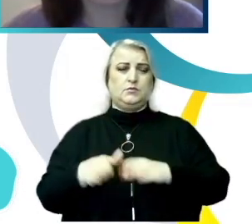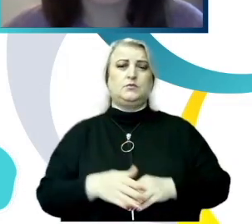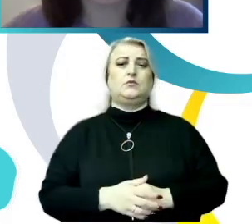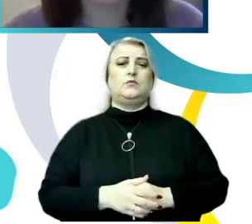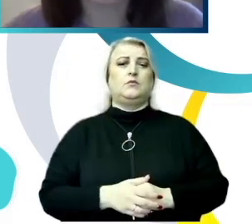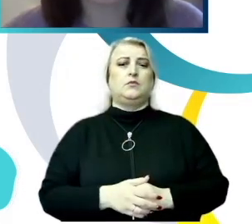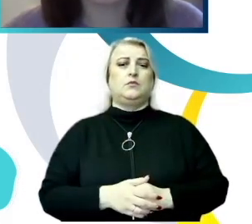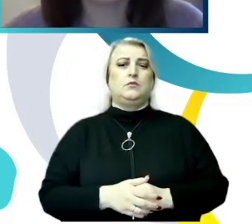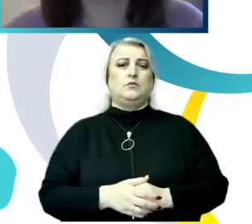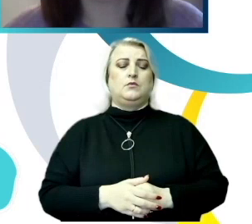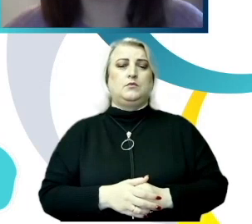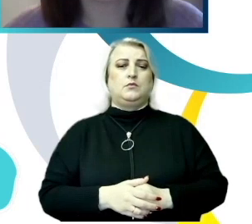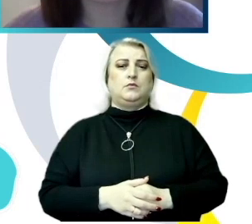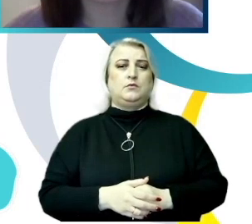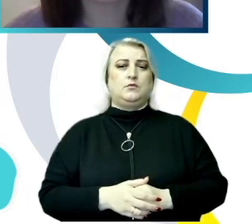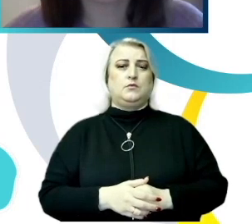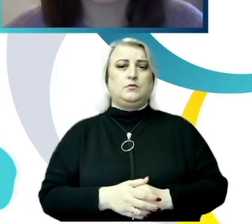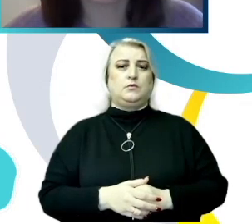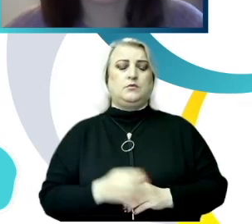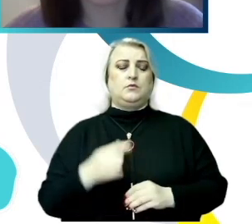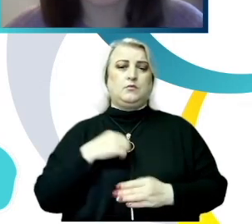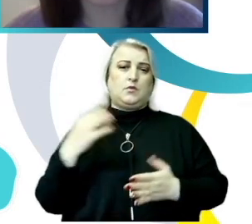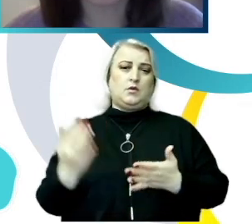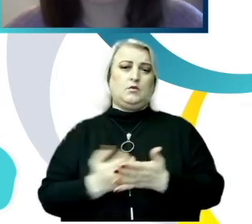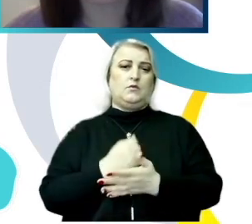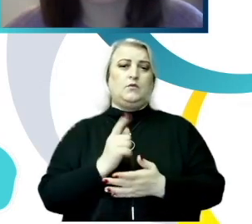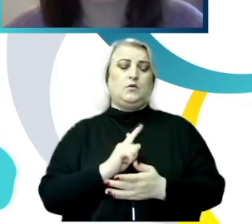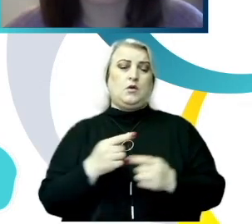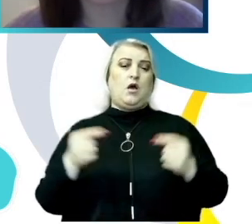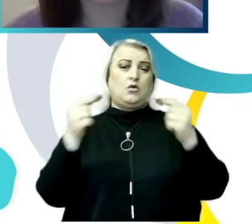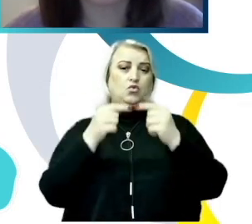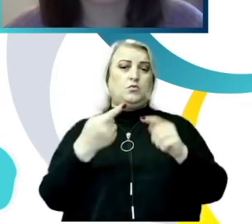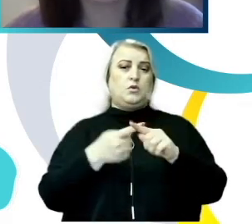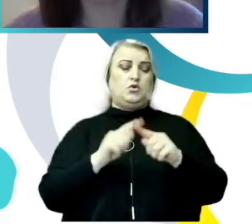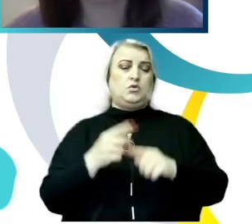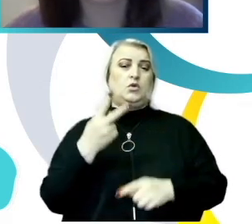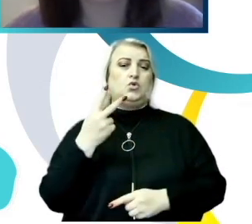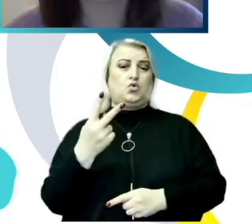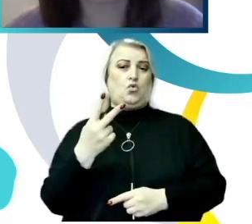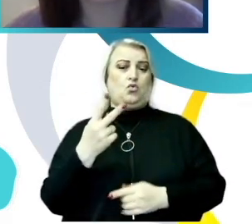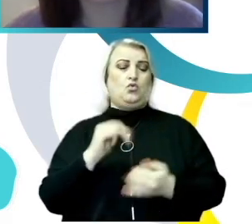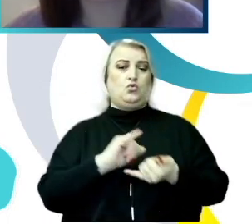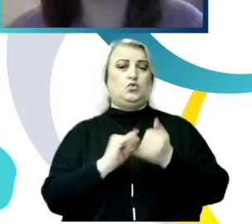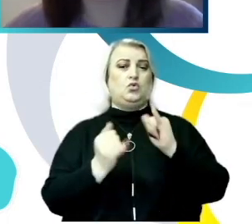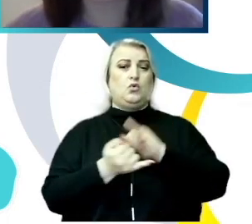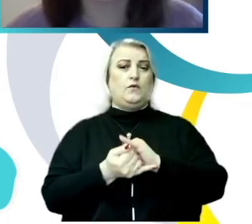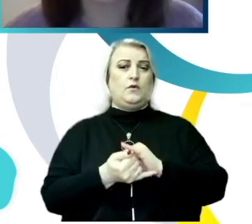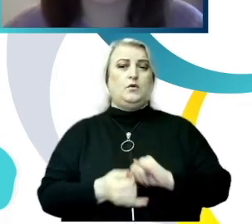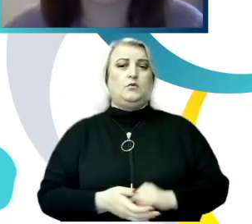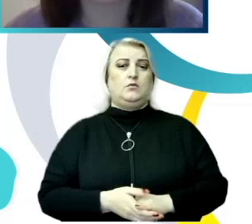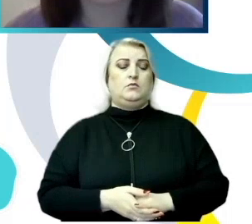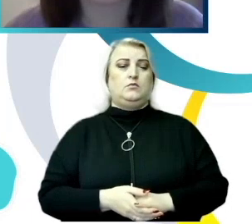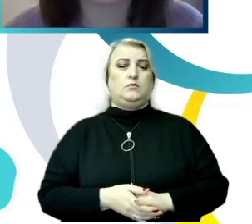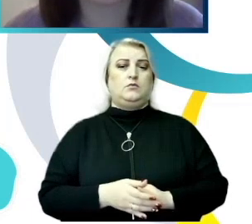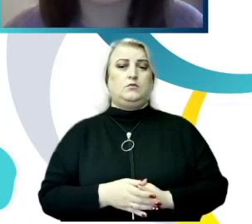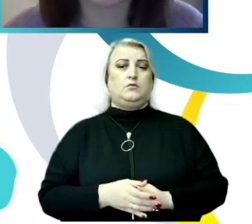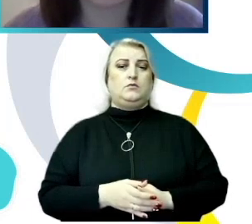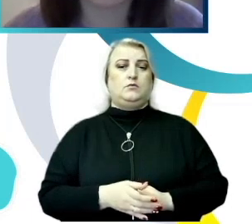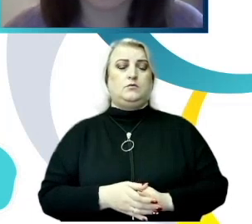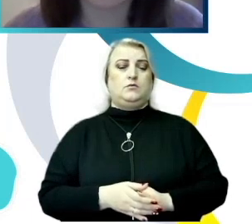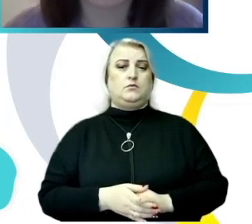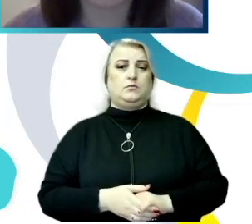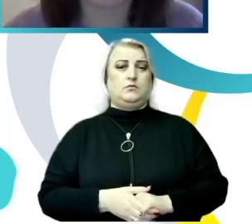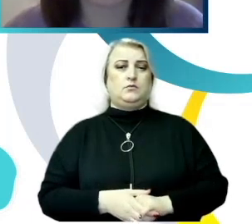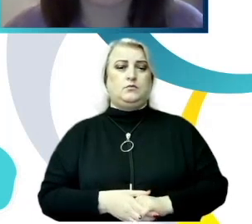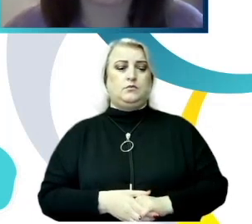în anii precedenți, am identificat că anume aceste două precondiții, anume prezența politicilor de prevenire